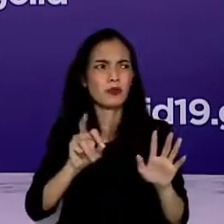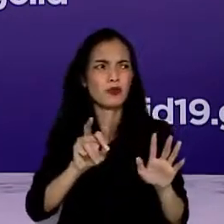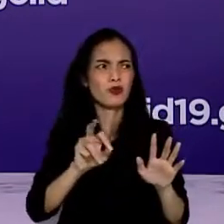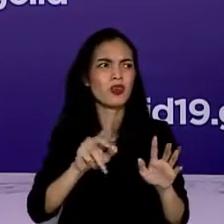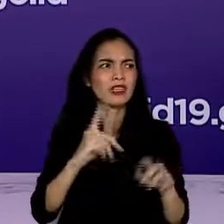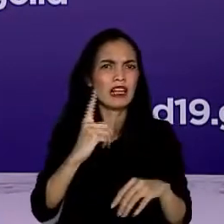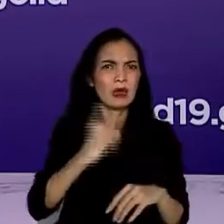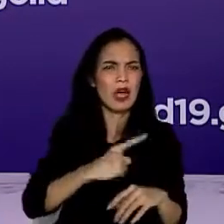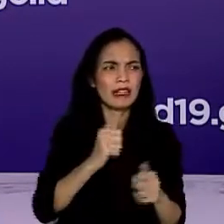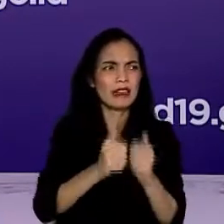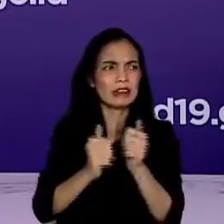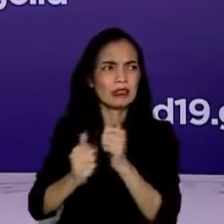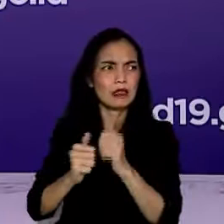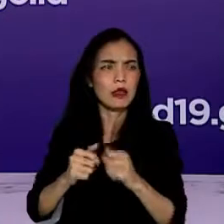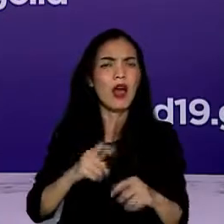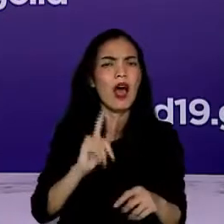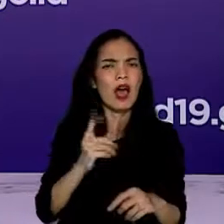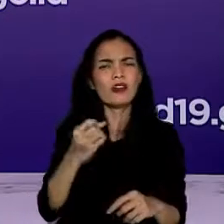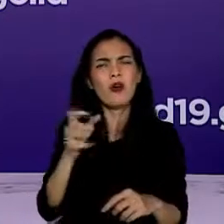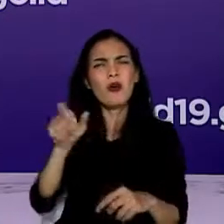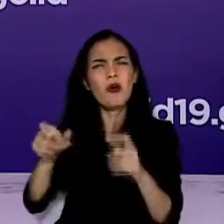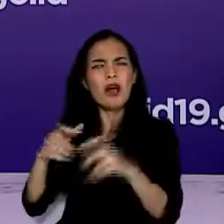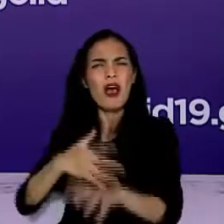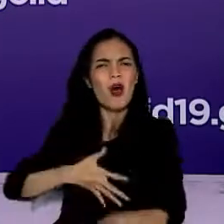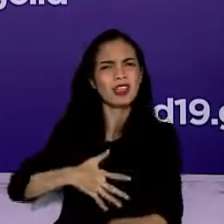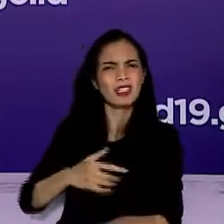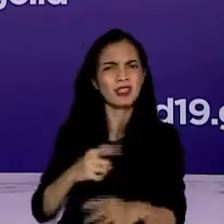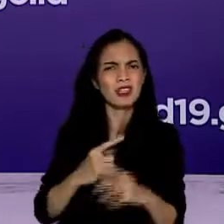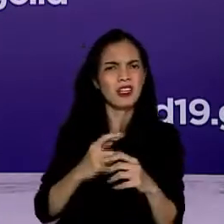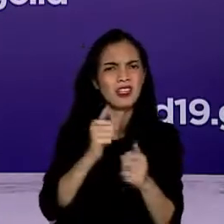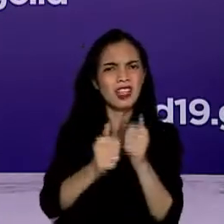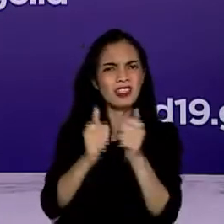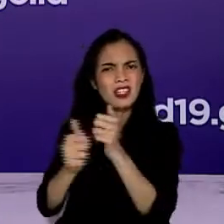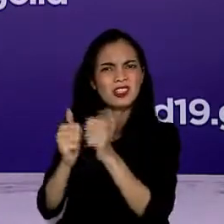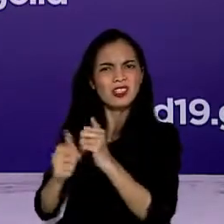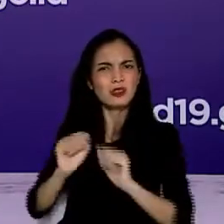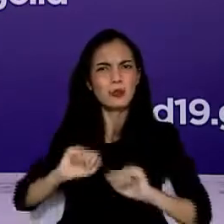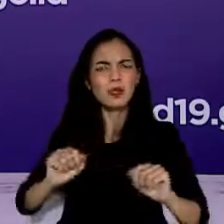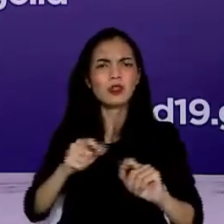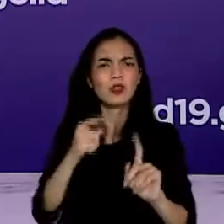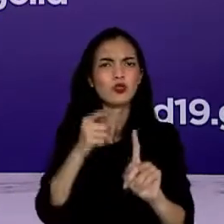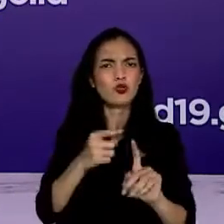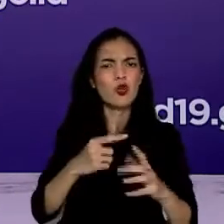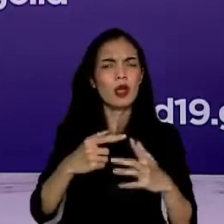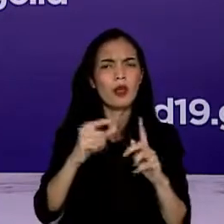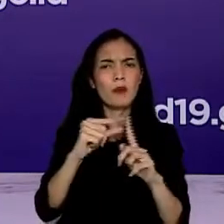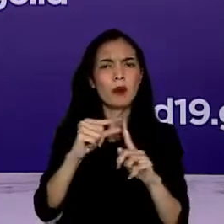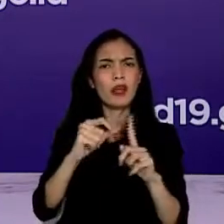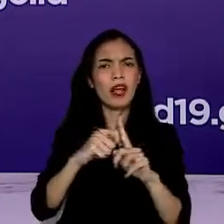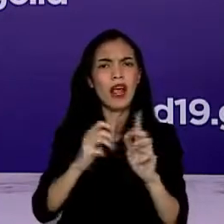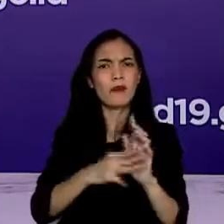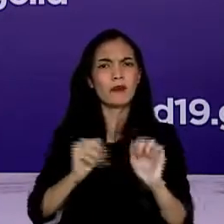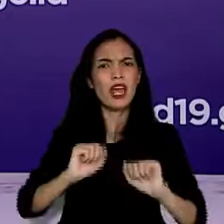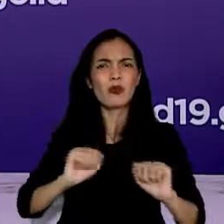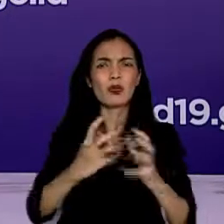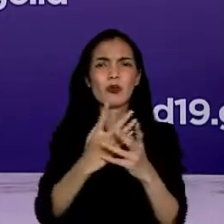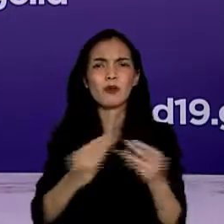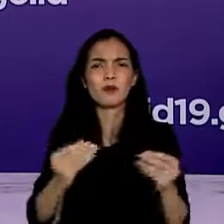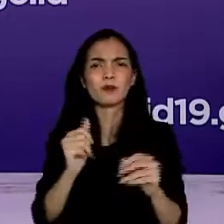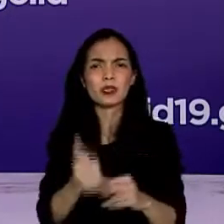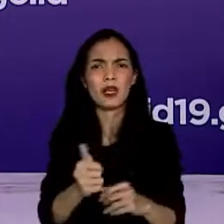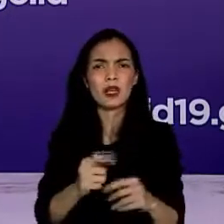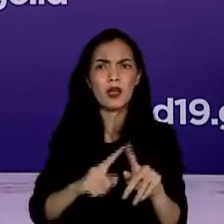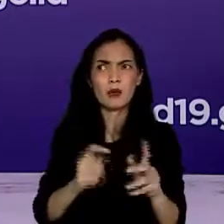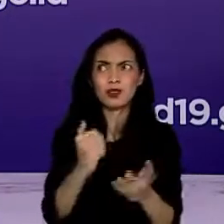pihak khawatir kalau penurunan angka testing dilakukan agar PPKM darurat dapat dilonggarkan. Padahal, sebenarnya kasus COVID-19 di luar